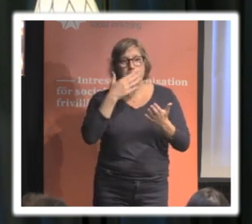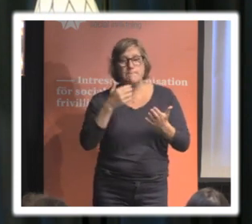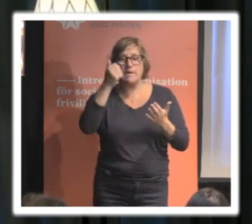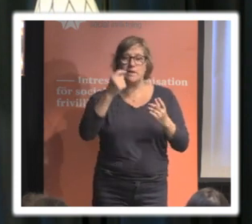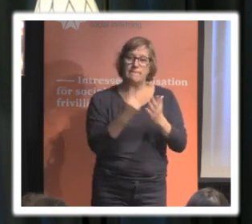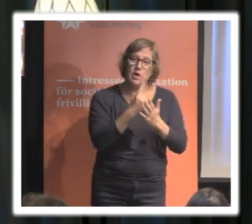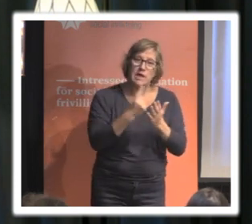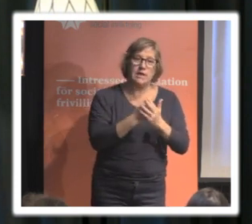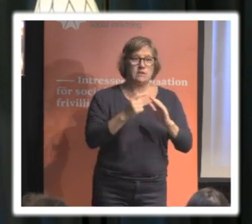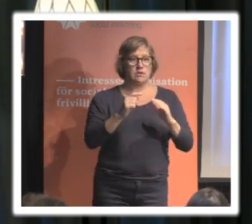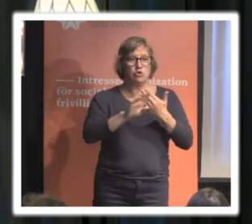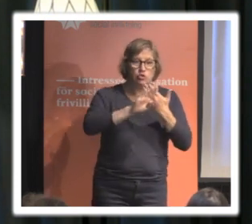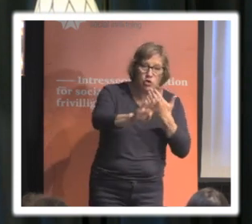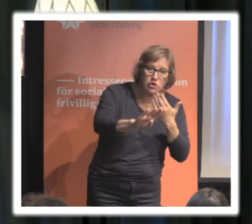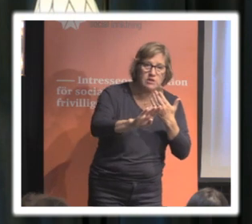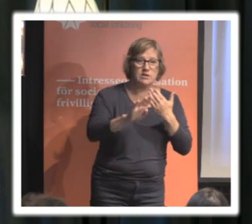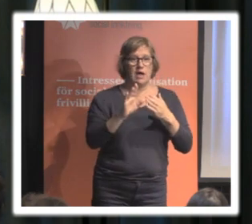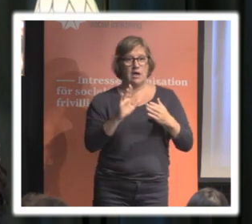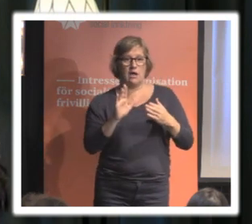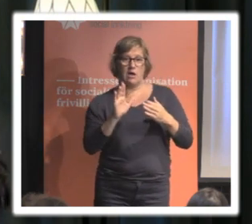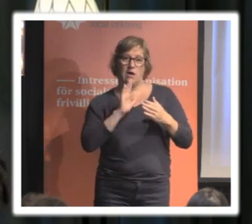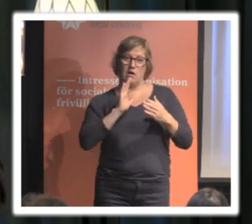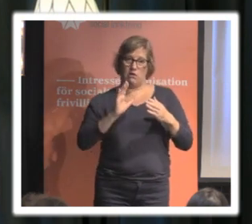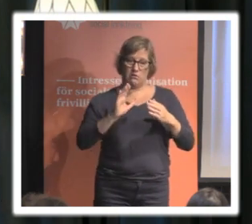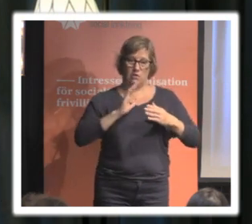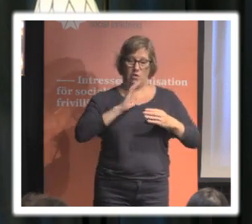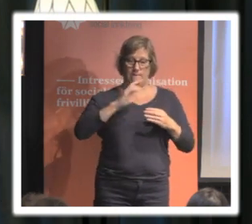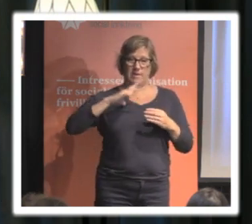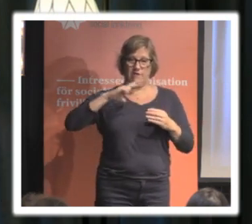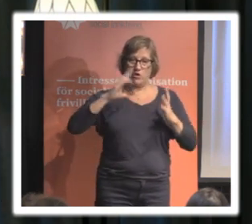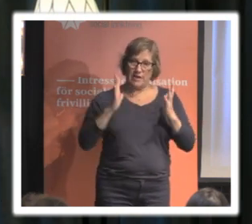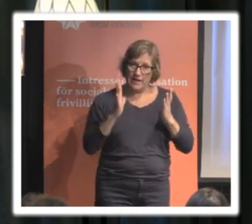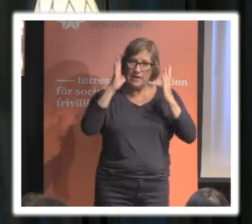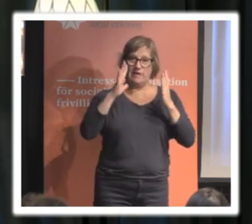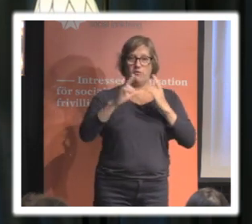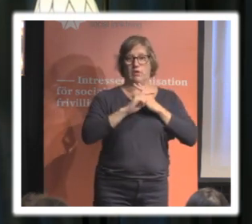upprätthålla och utöva sin rätt till privatliv och identitet?